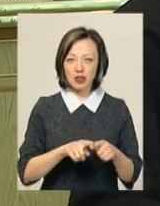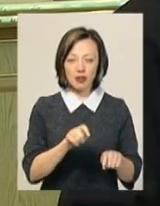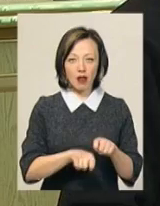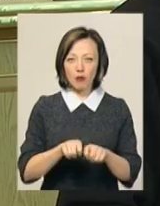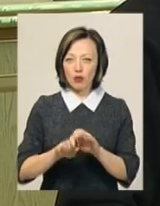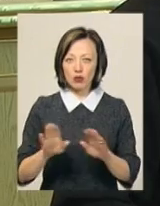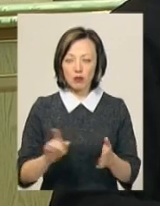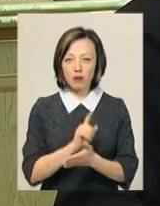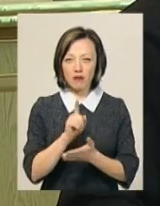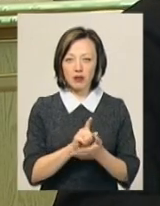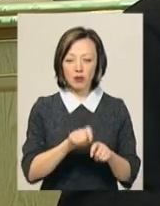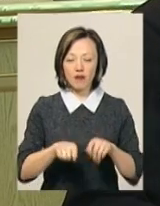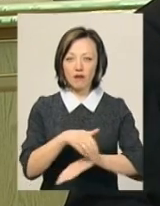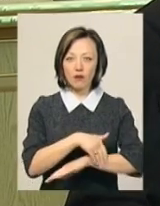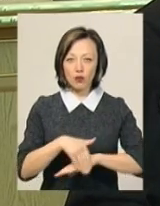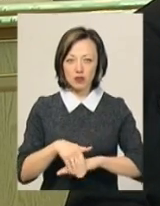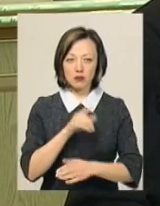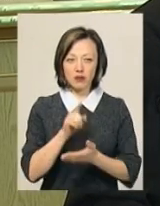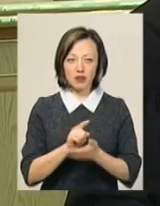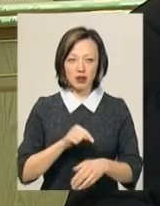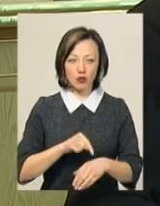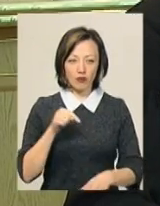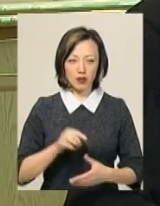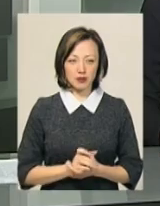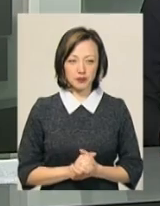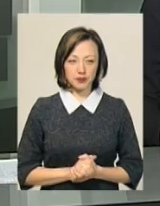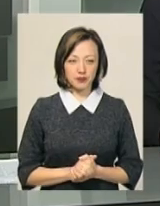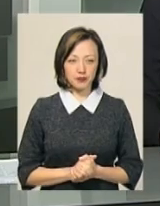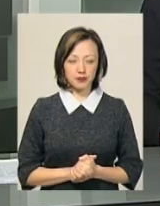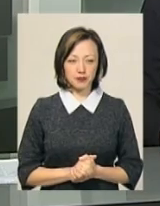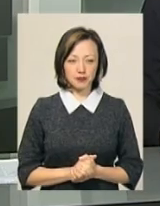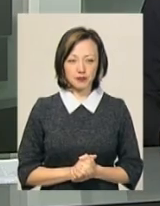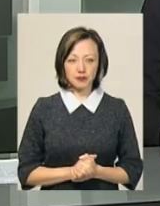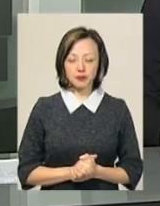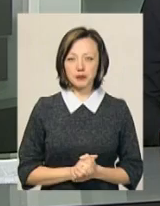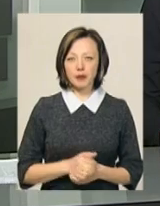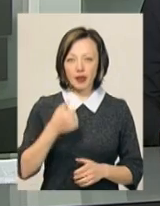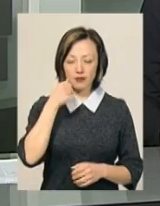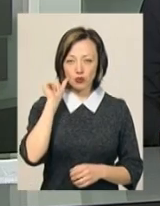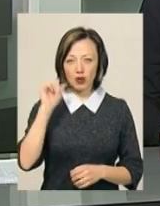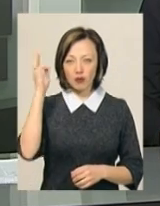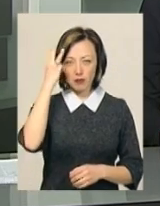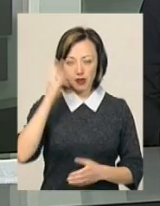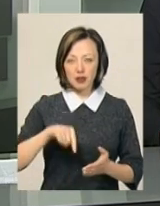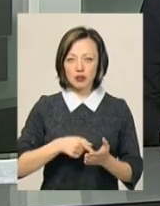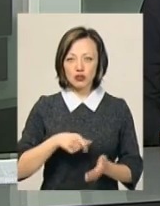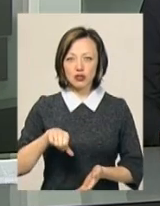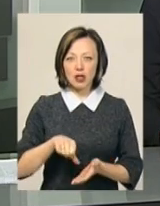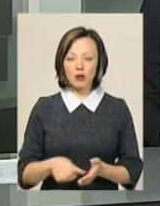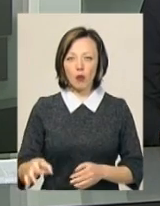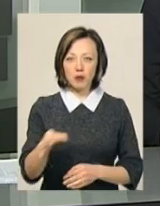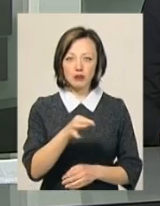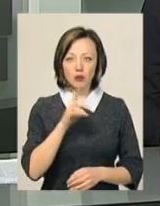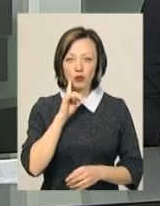повинна, значить, моніторити вулиця, і вулиця повинна реагувати. Нагадаю, вчора у Хмельницькому члени обласної